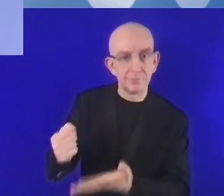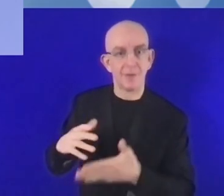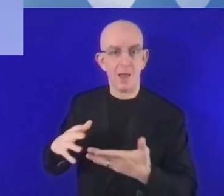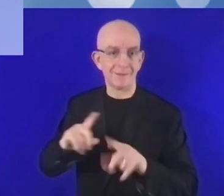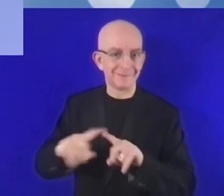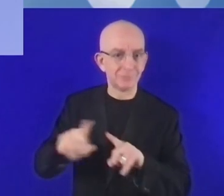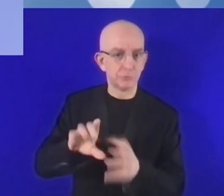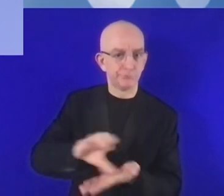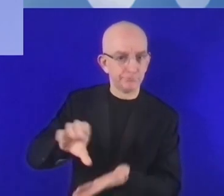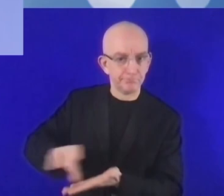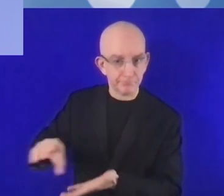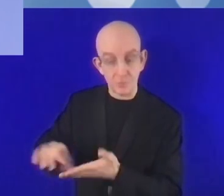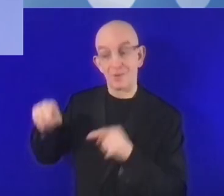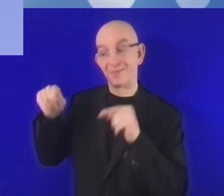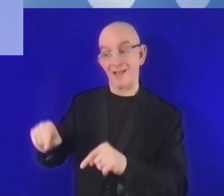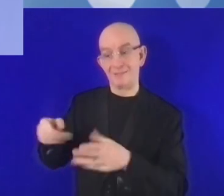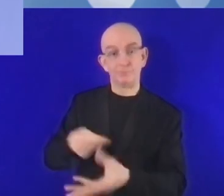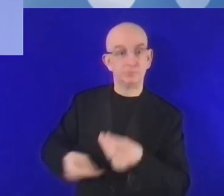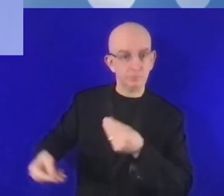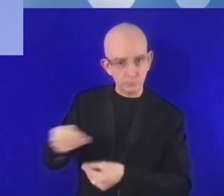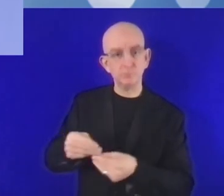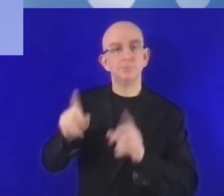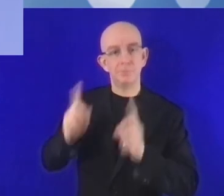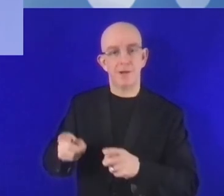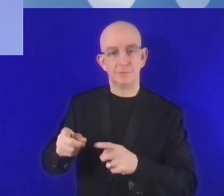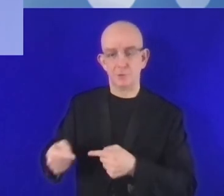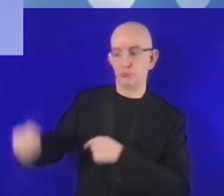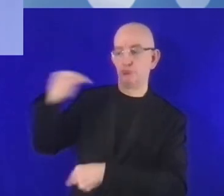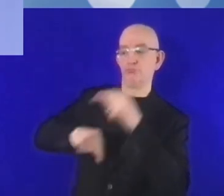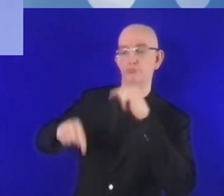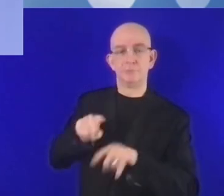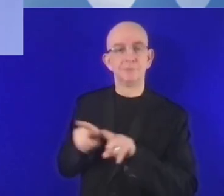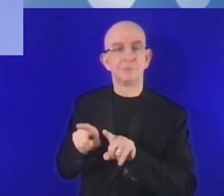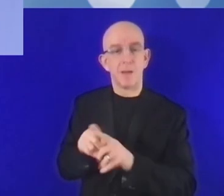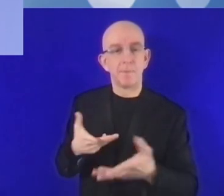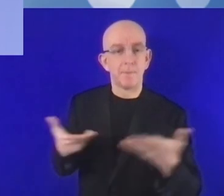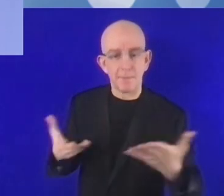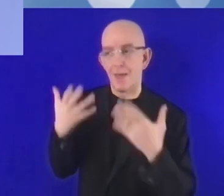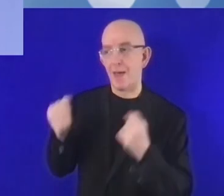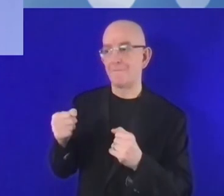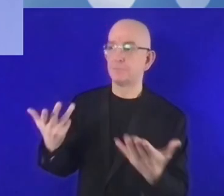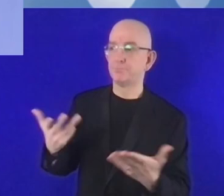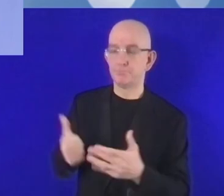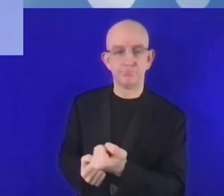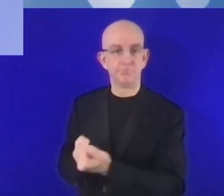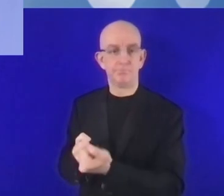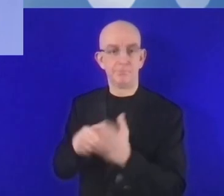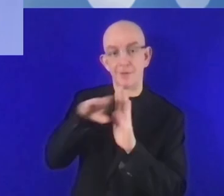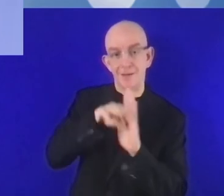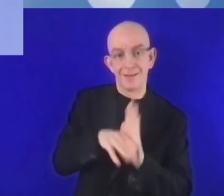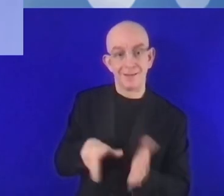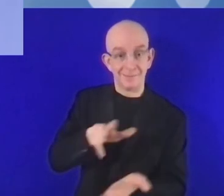حلول في الفضاء الرقمي. إذن يجب أن نجد ضوابط